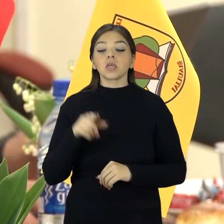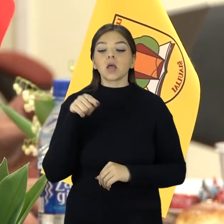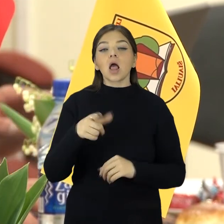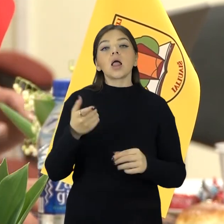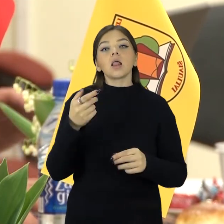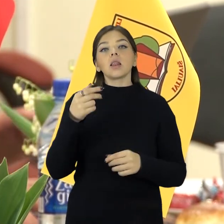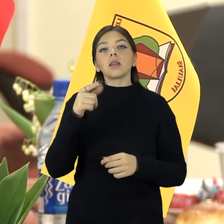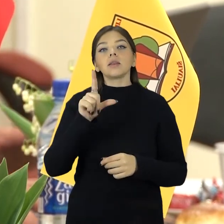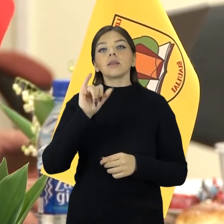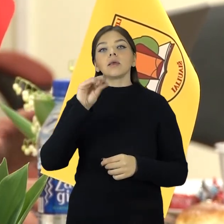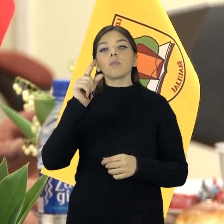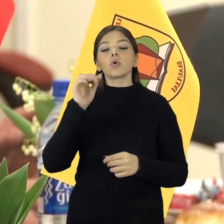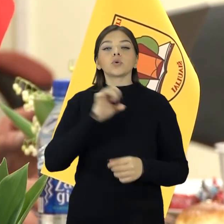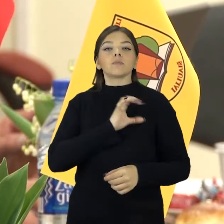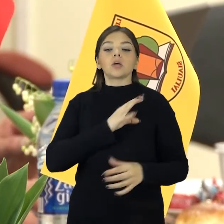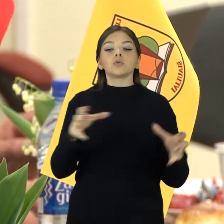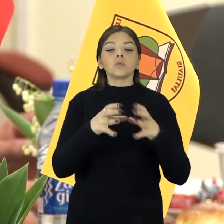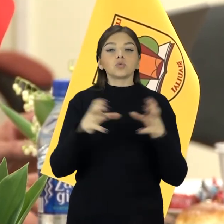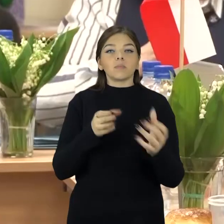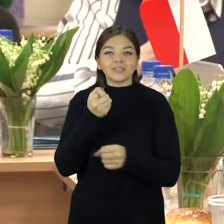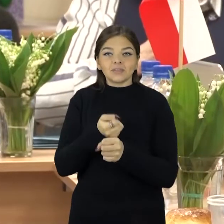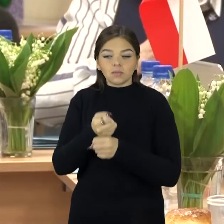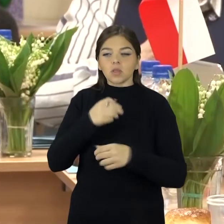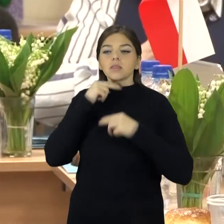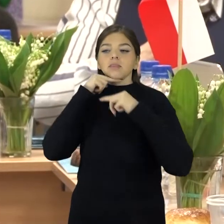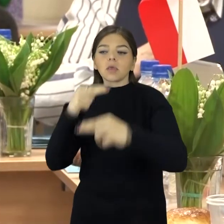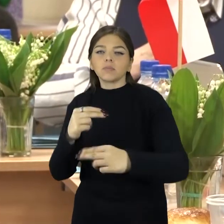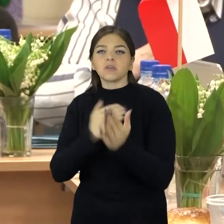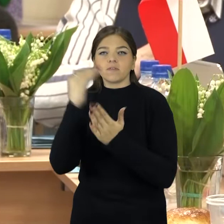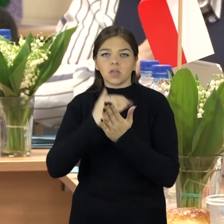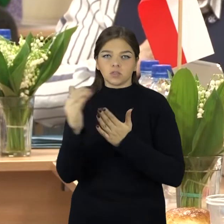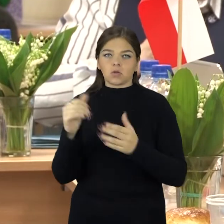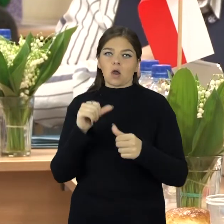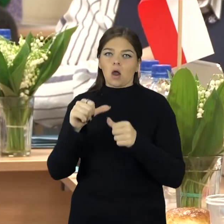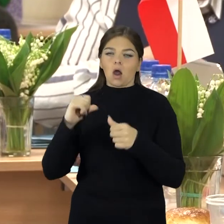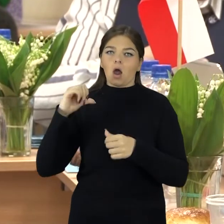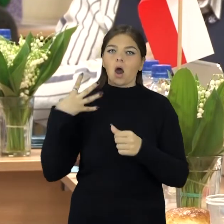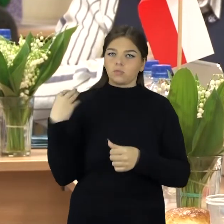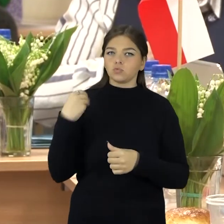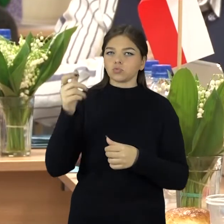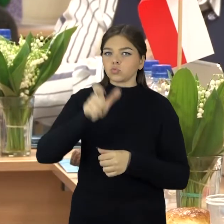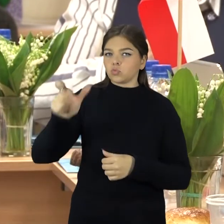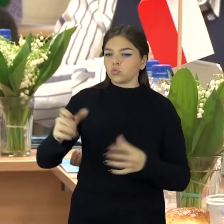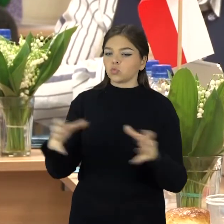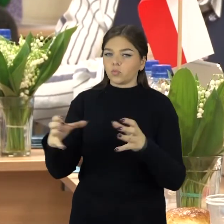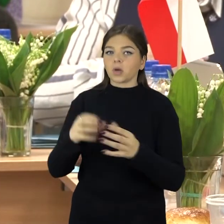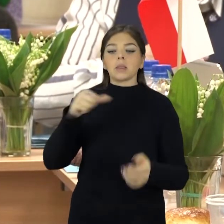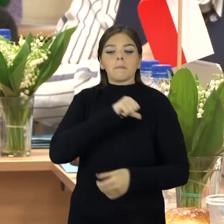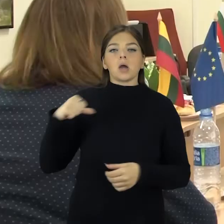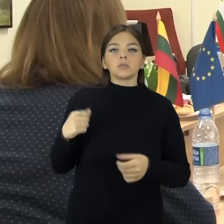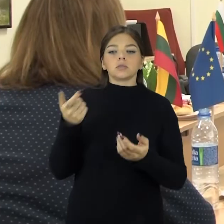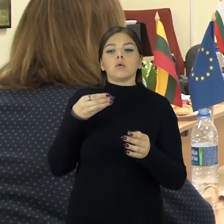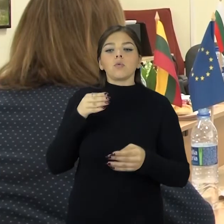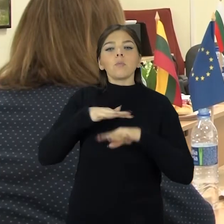Lieporių gimnazijos bendruomenė. Visas dėmesyskiriamas vyresniu amžiaus asmenų mokymui, kad jie savarankiškai galėtų naudotis